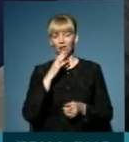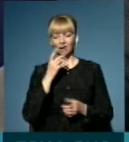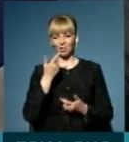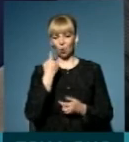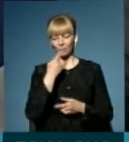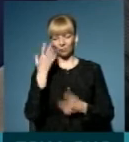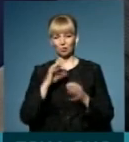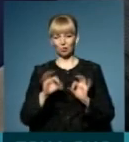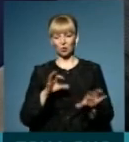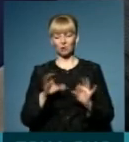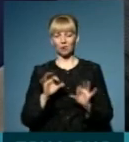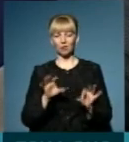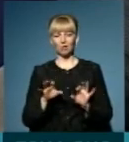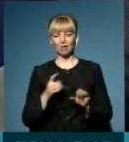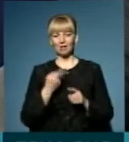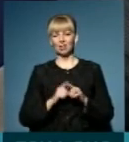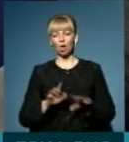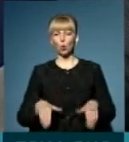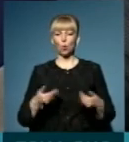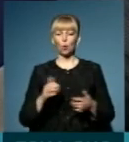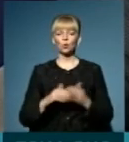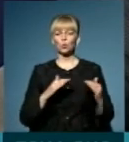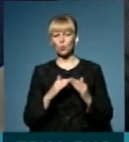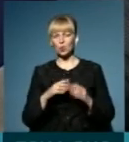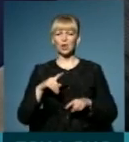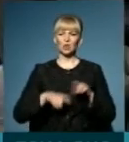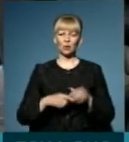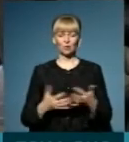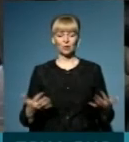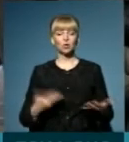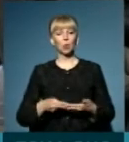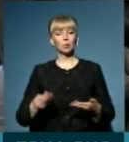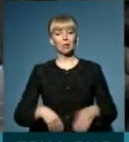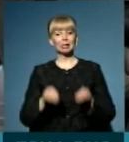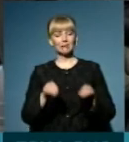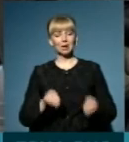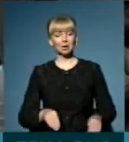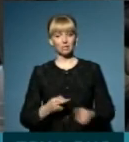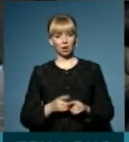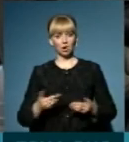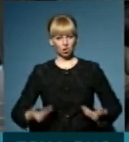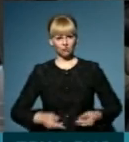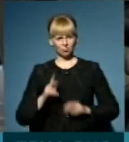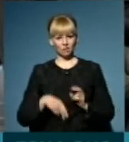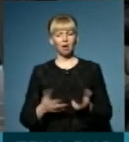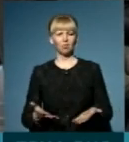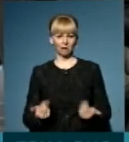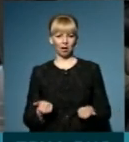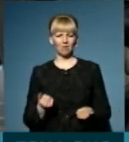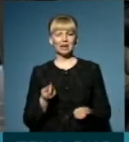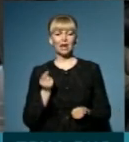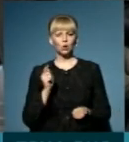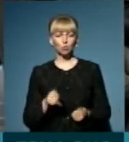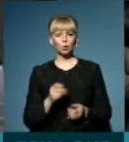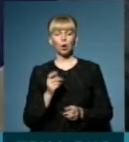Тобто, це рекомендації від сусідів, родичів і так далі. Якщо підписана декларація, це ж не пожиттєво? Ну, звісно. Тобто, для того,